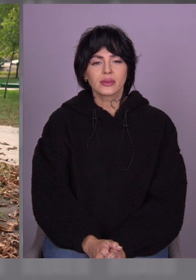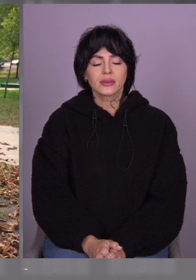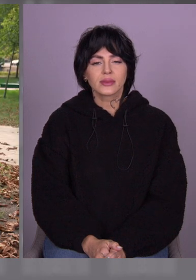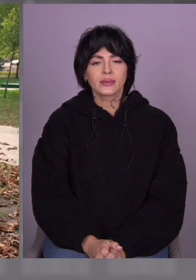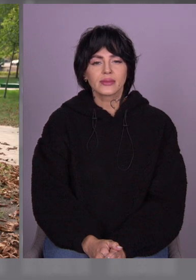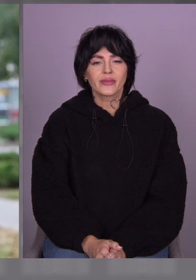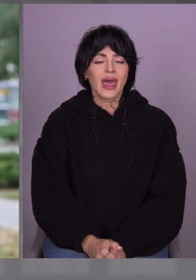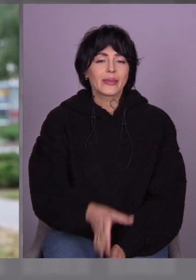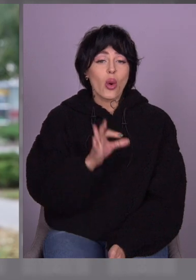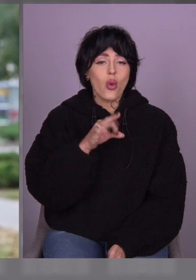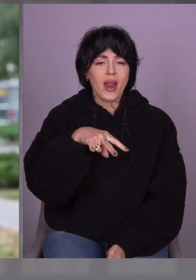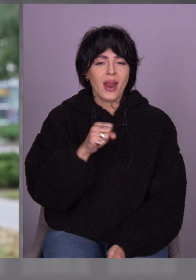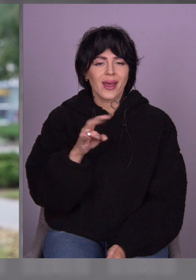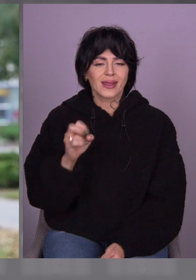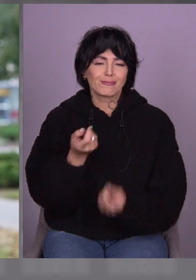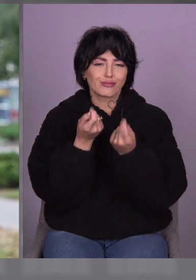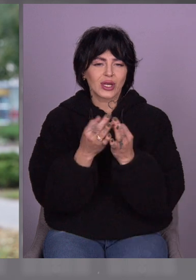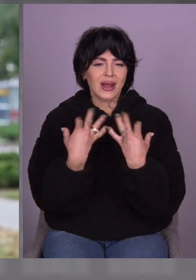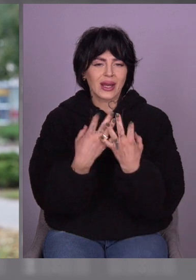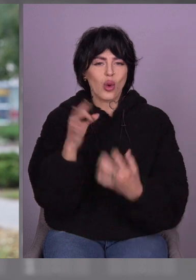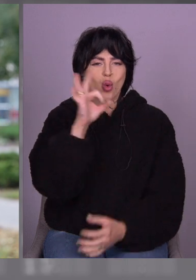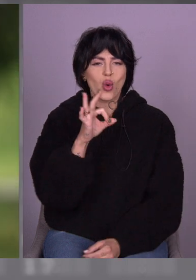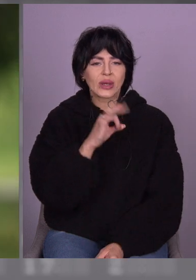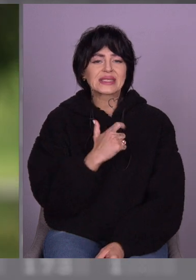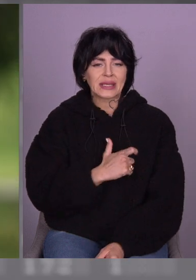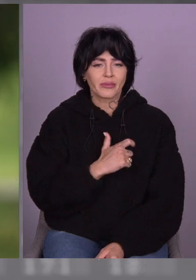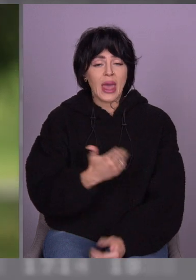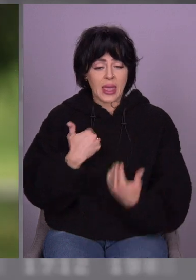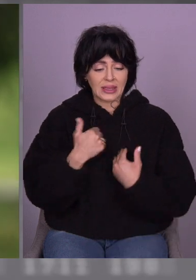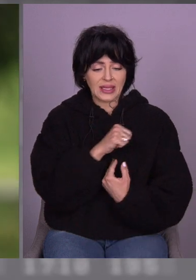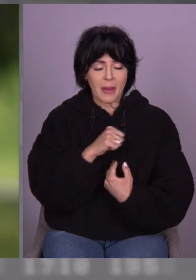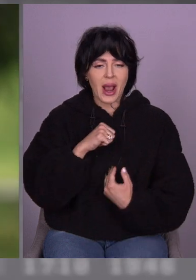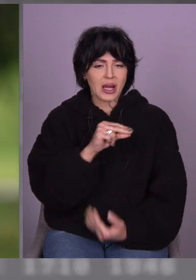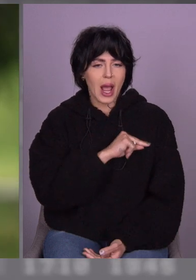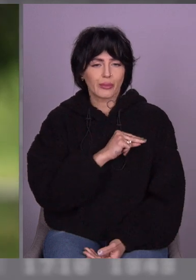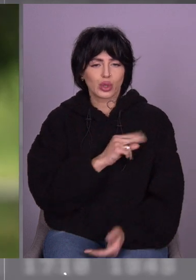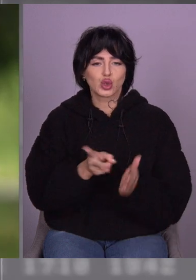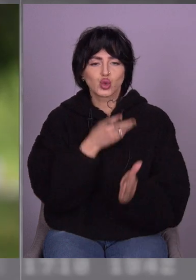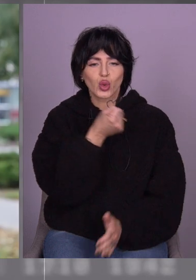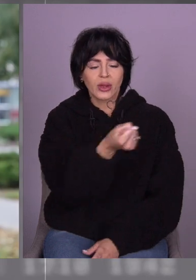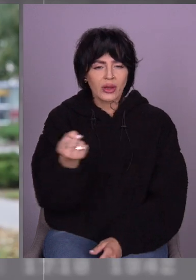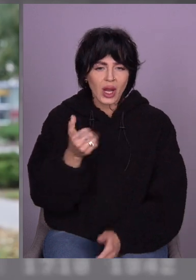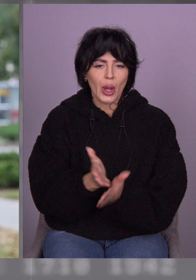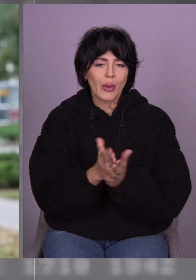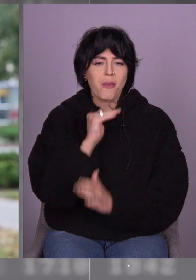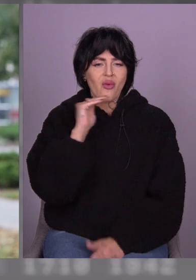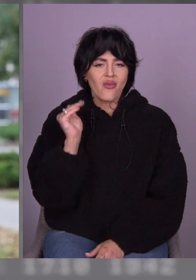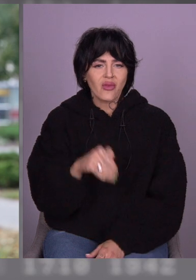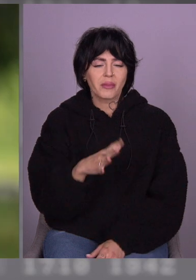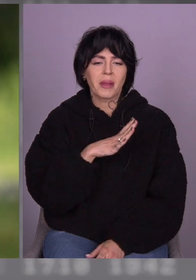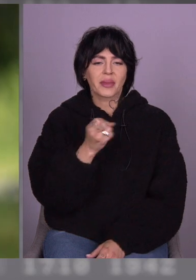Олена, розкажи, будь ласка, про себе. Я журналіст за фахом і працювала біля 15 років в